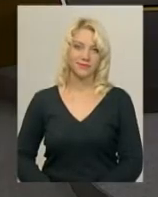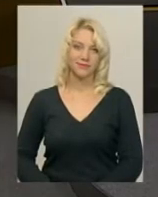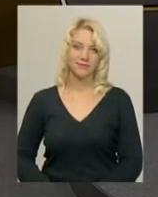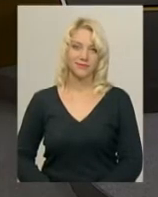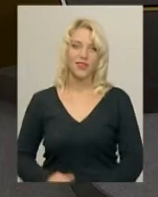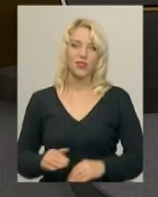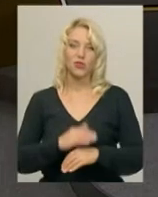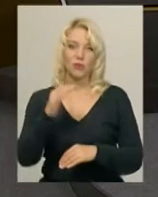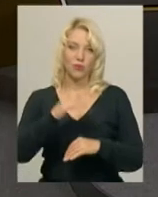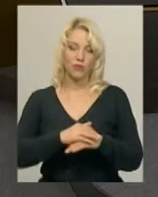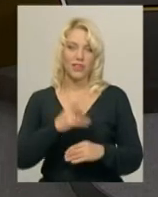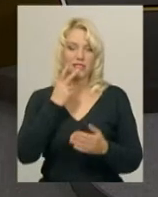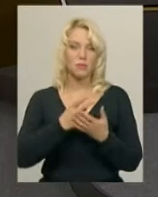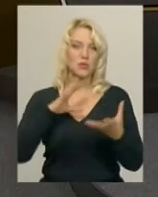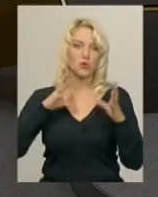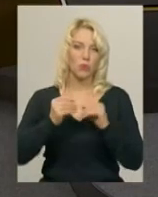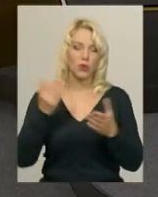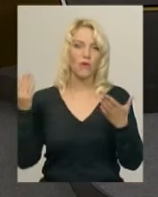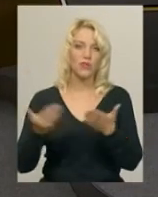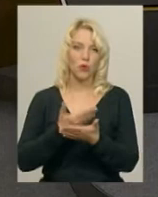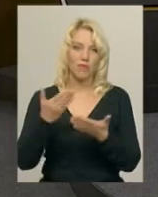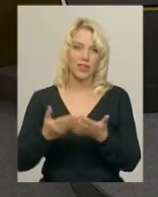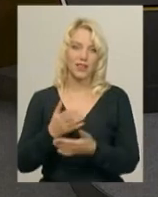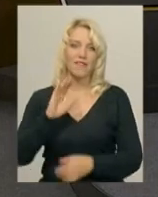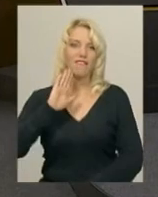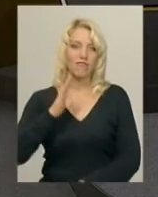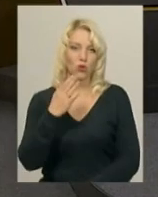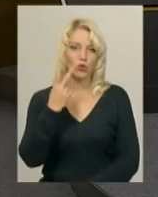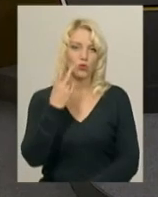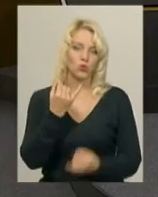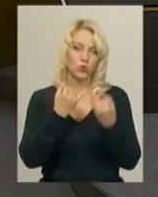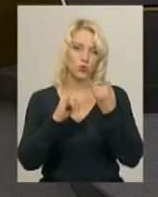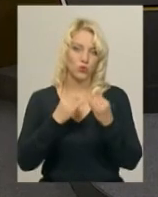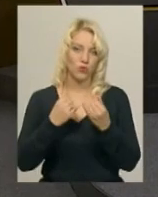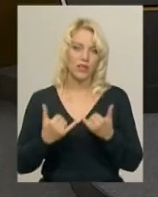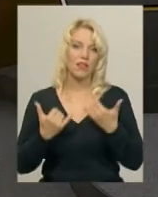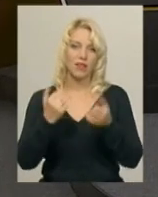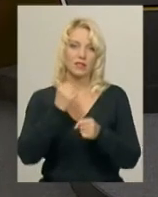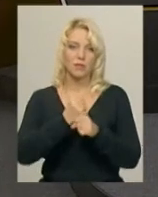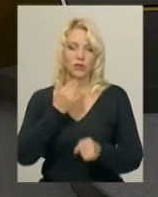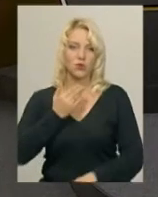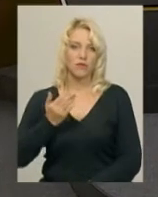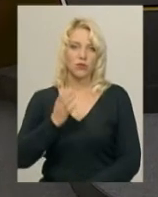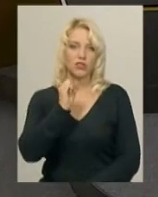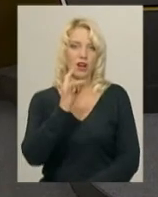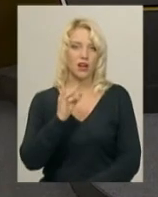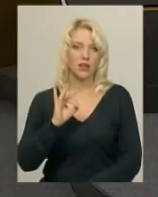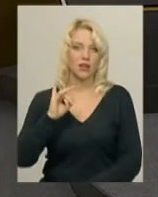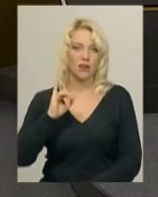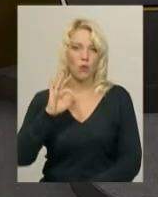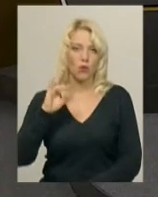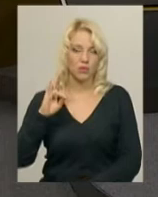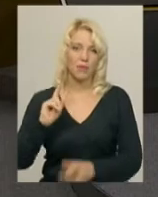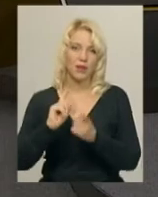Доброго вечора! В ефірі підсумковий випуск новин за вівторок, 2 жовтня. У студії працює ведуча Ірина Аріон, перекладна